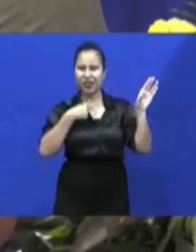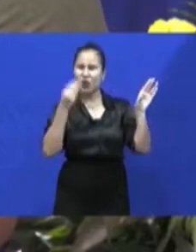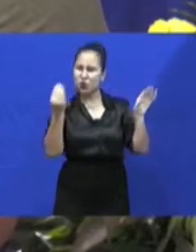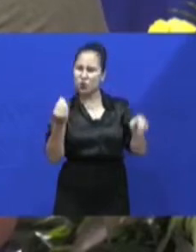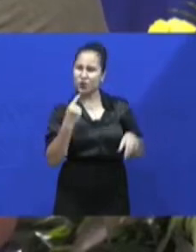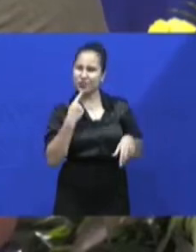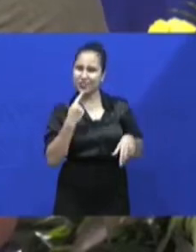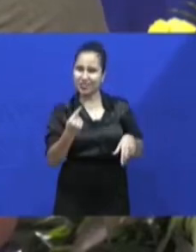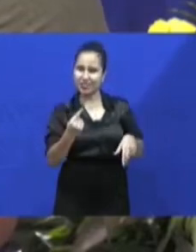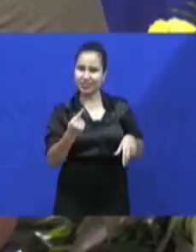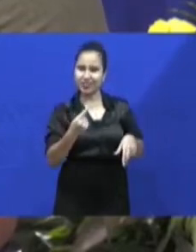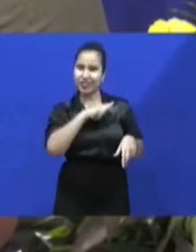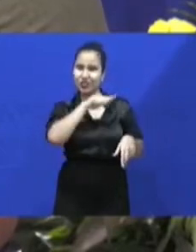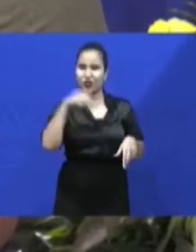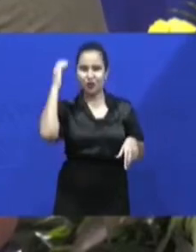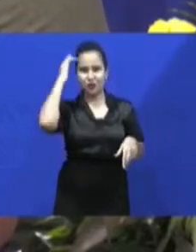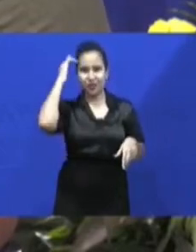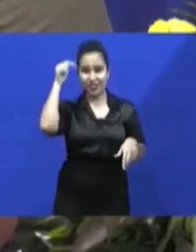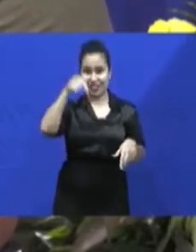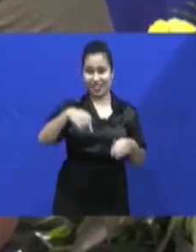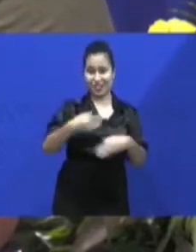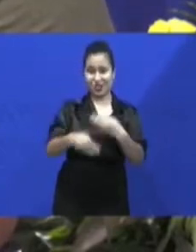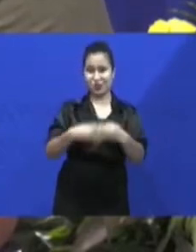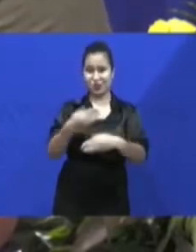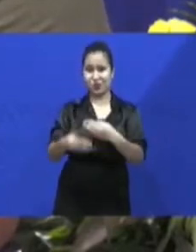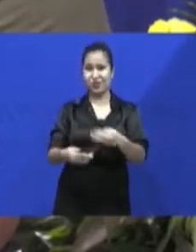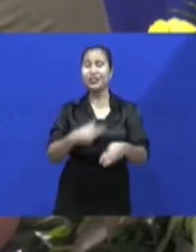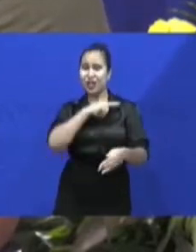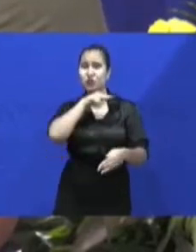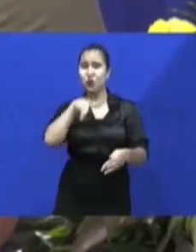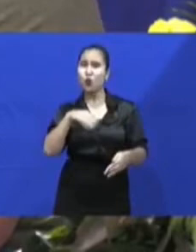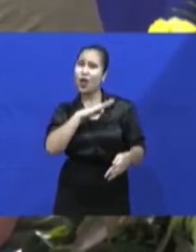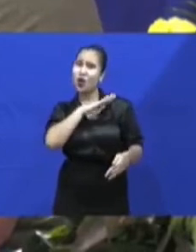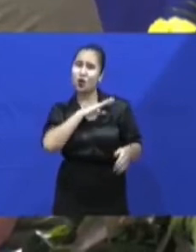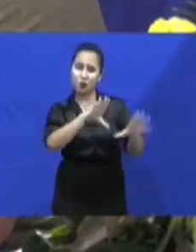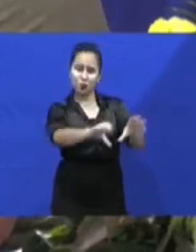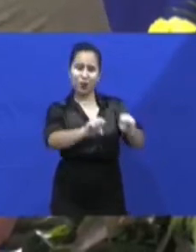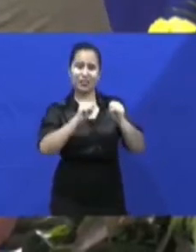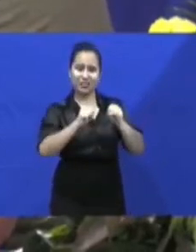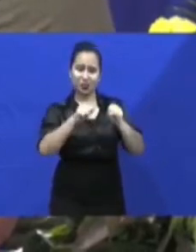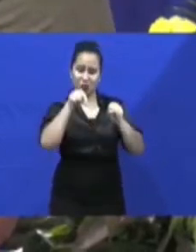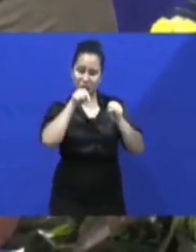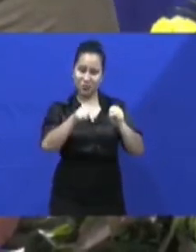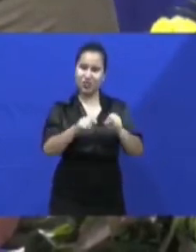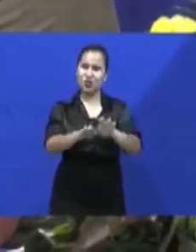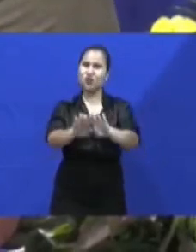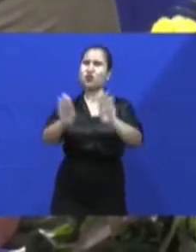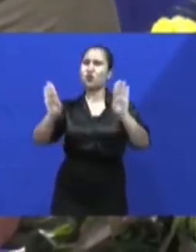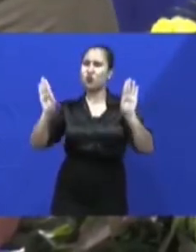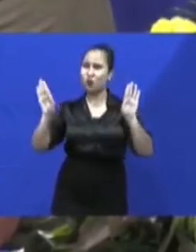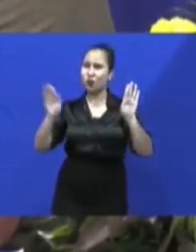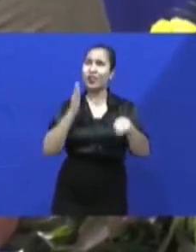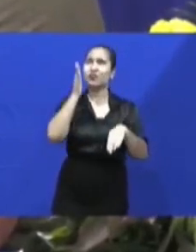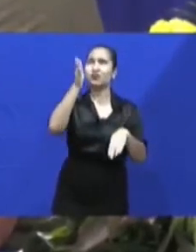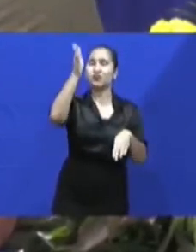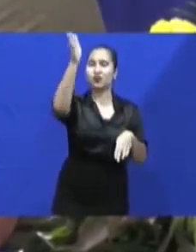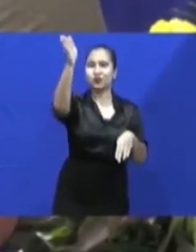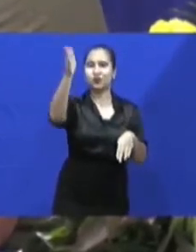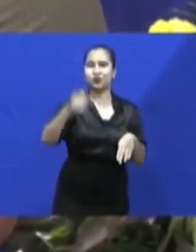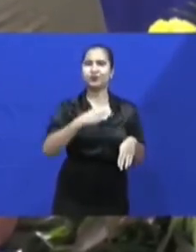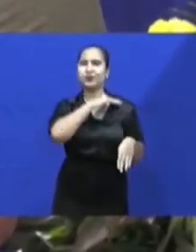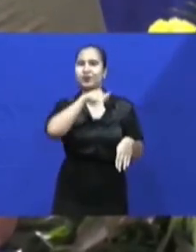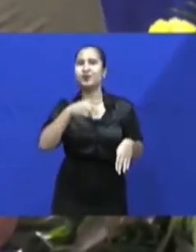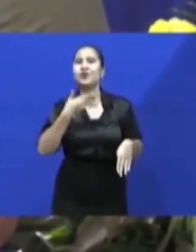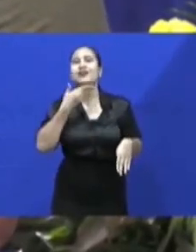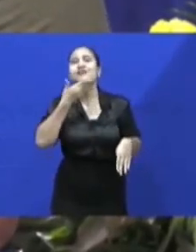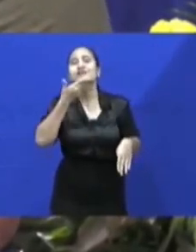aan de mensen dat wij weten dat dit gebeurt en dat we natuurlijk maatregelen treffen om dit te voorkomen in de toekomst. Wij vragen uw medewerking om dit